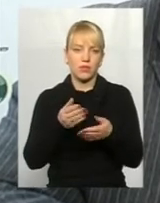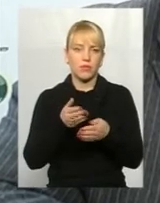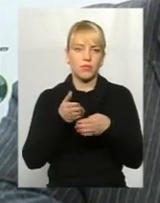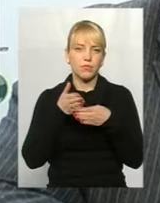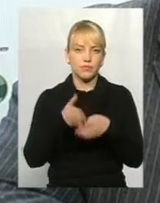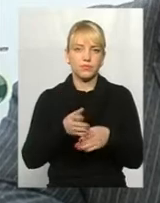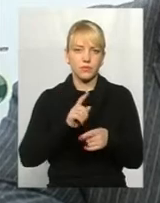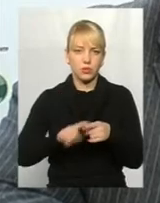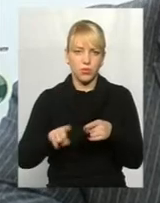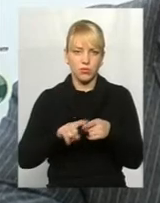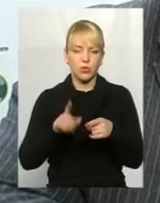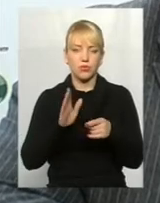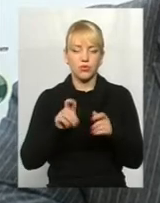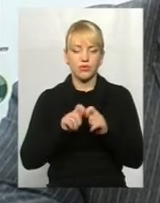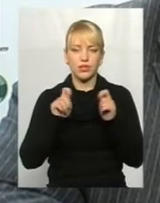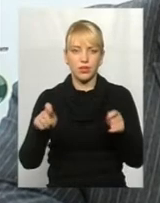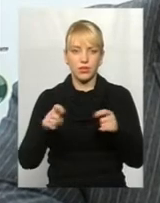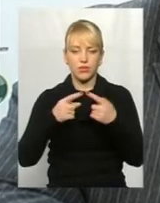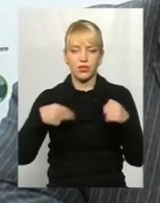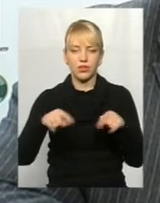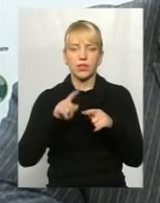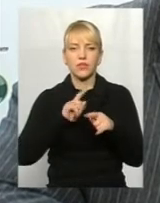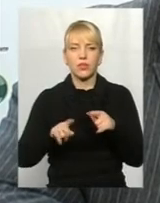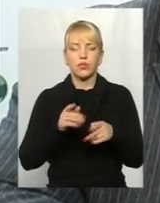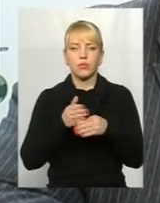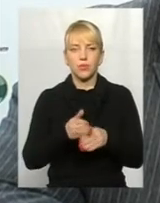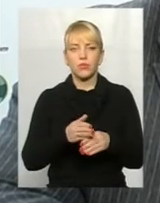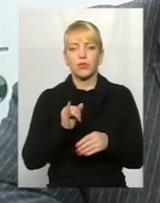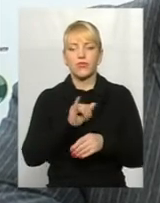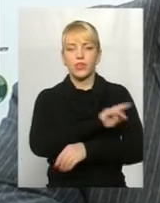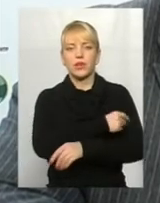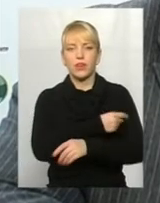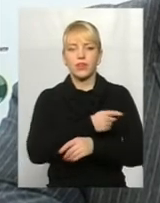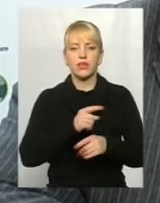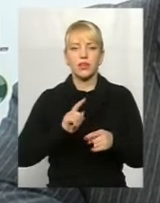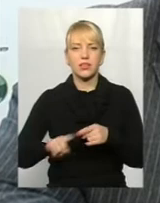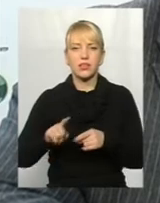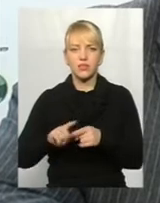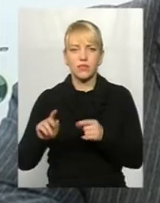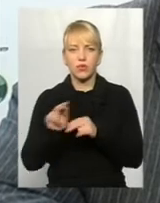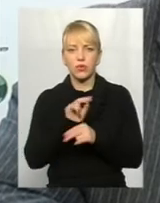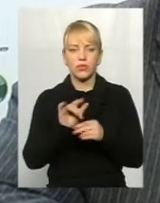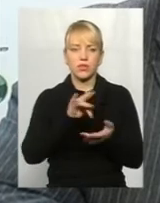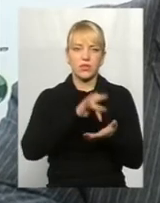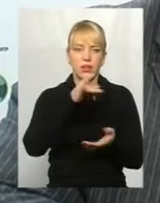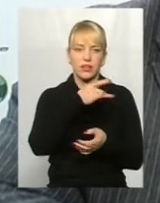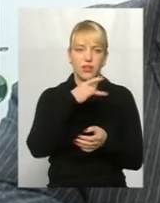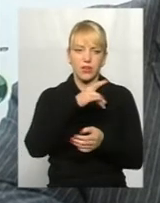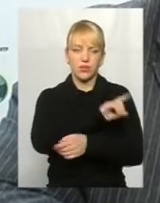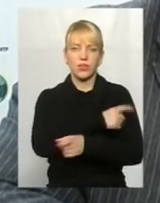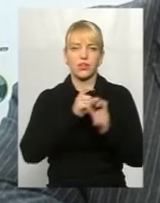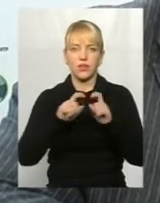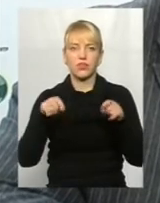відділення невідкладної допомоги в лікарнях інтенсивного лікування, це в центральних районах лікарня. Тут теж